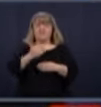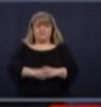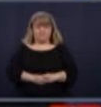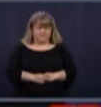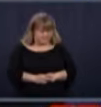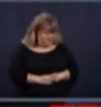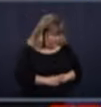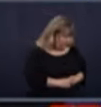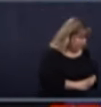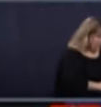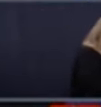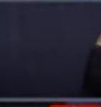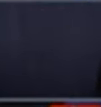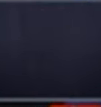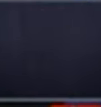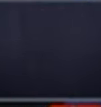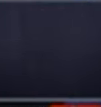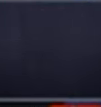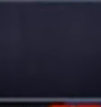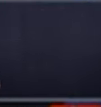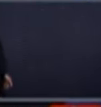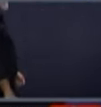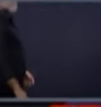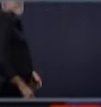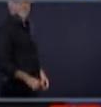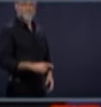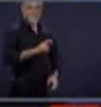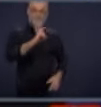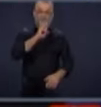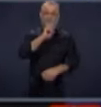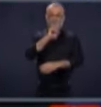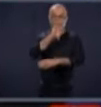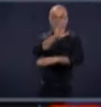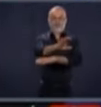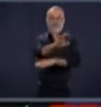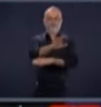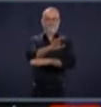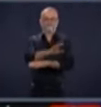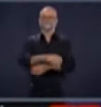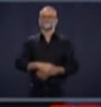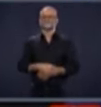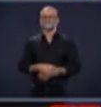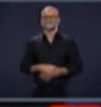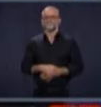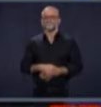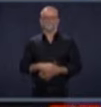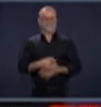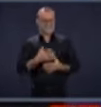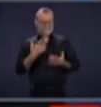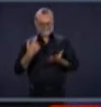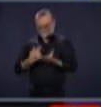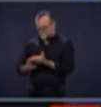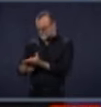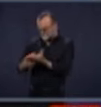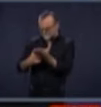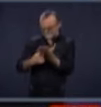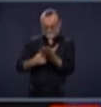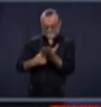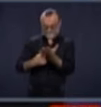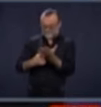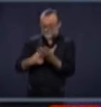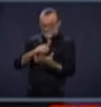Bonne soirée. Dans les derniers jours, nous avons discuté de la